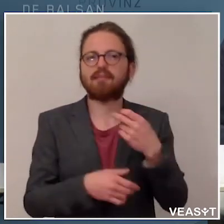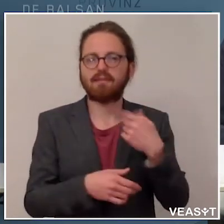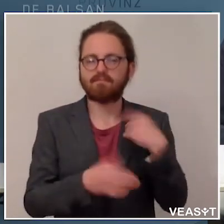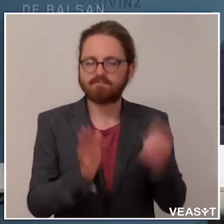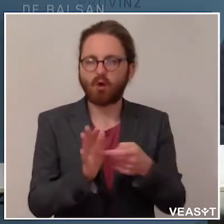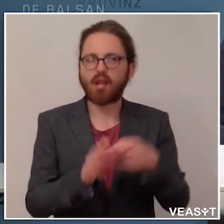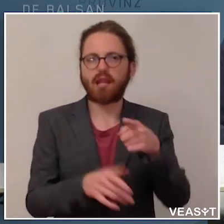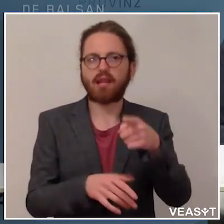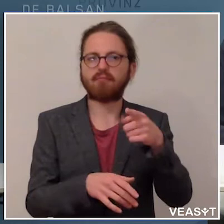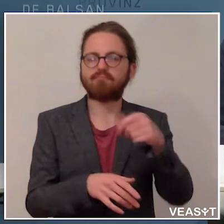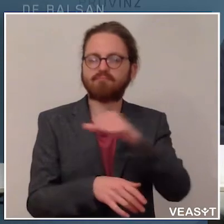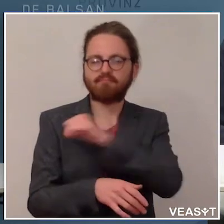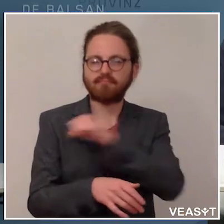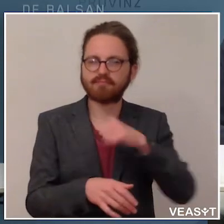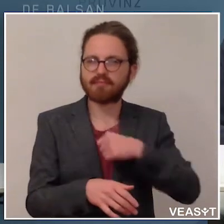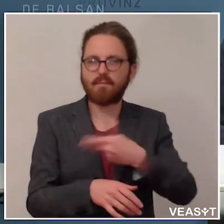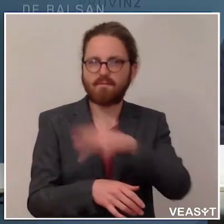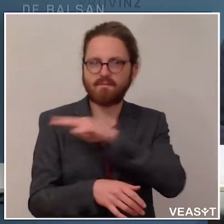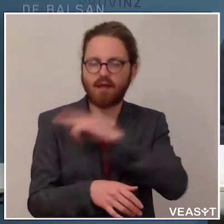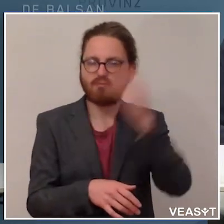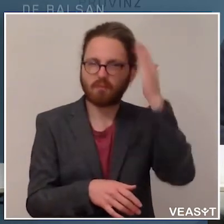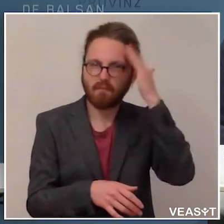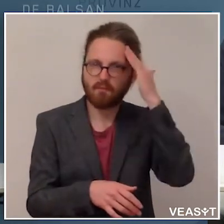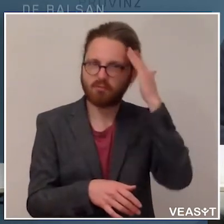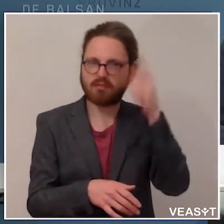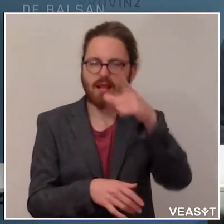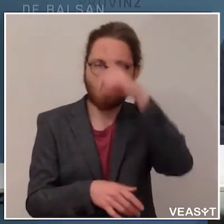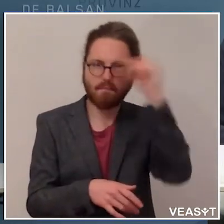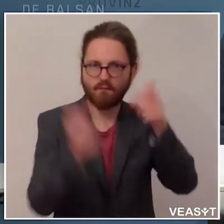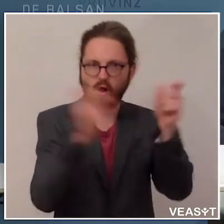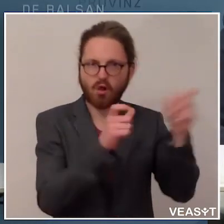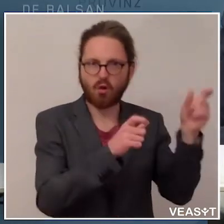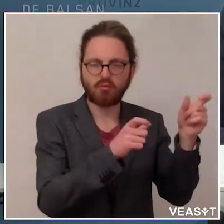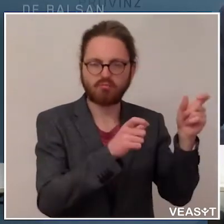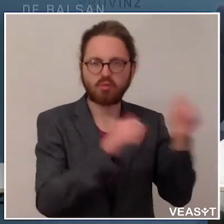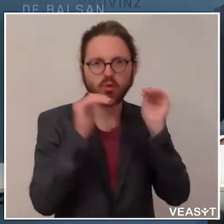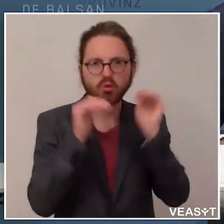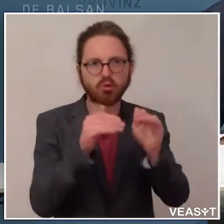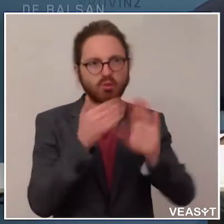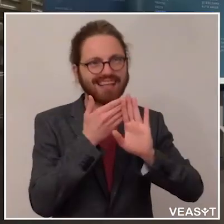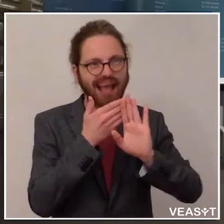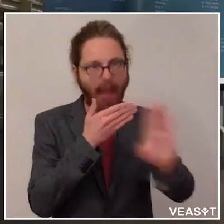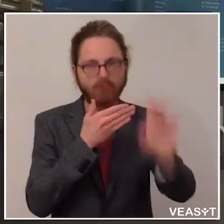Gesetzgeber erteilt werden, schützen sie sich. Und der Schutz ist Abstand beziehungsweise Tragen von Mundschutz.